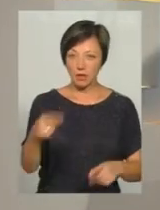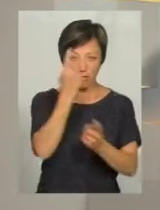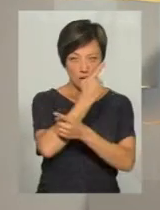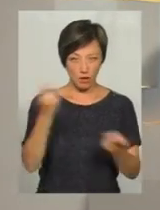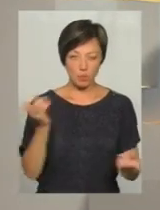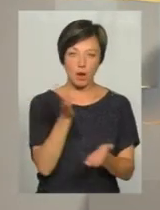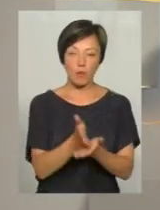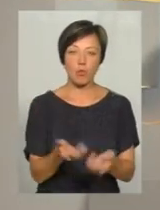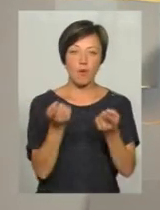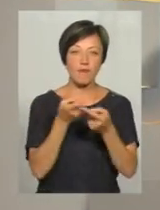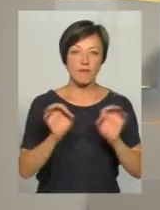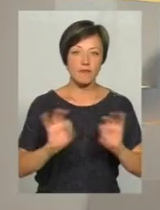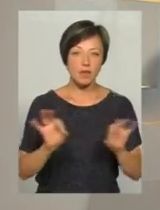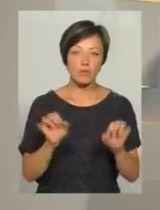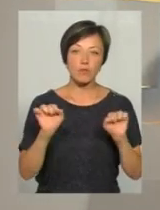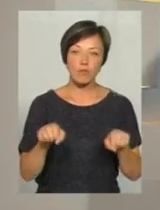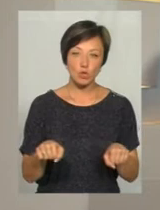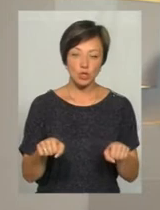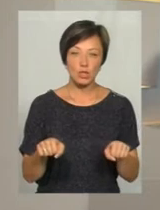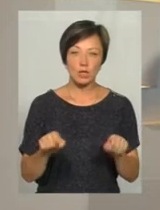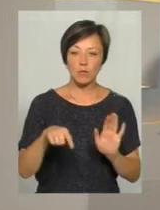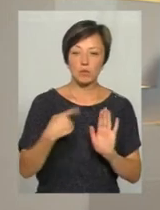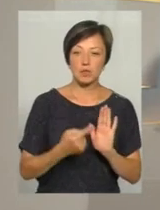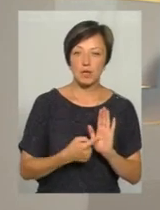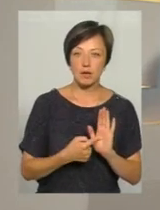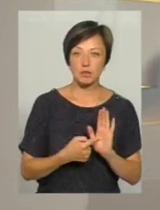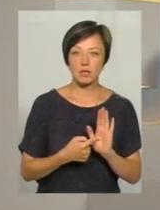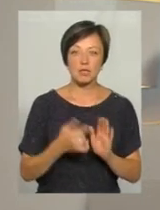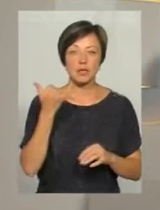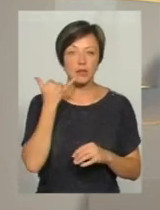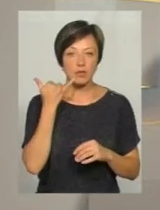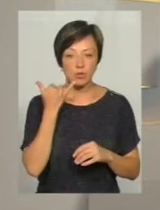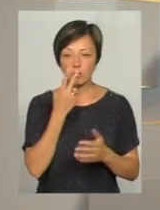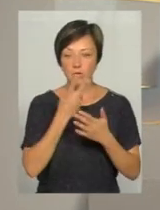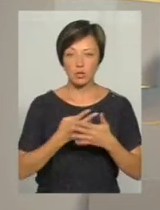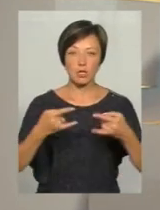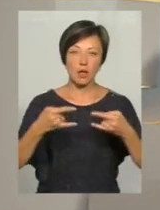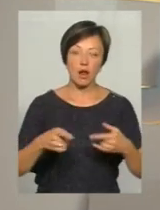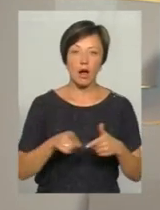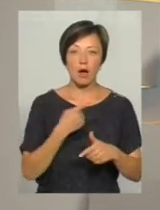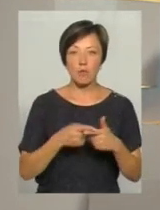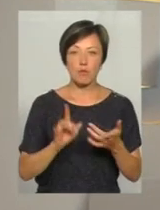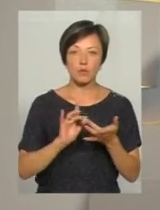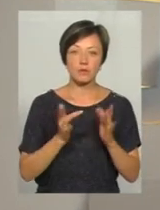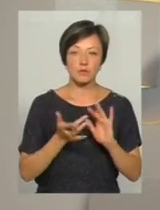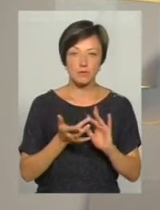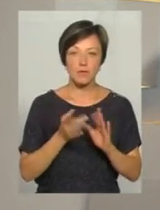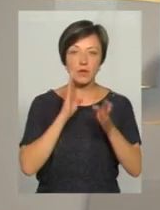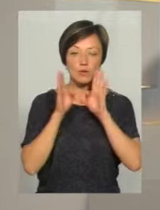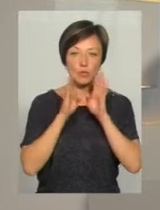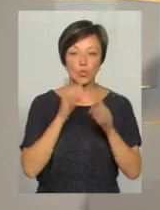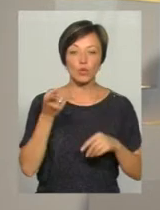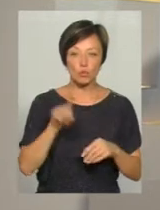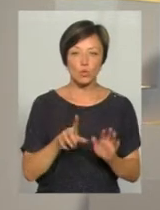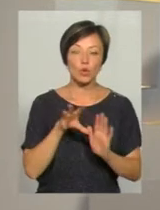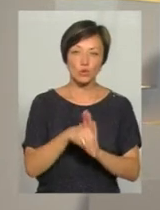ми працюємо у прямому ефірі. Ви можете поставити питання за телефоном, який бачите на екранах, або у соцмережі Фейсбук, тому